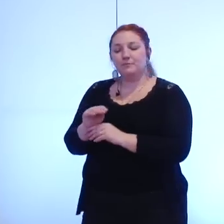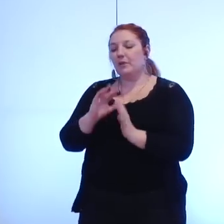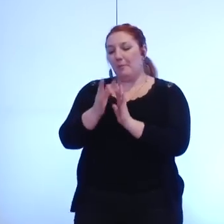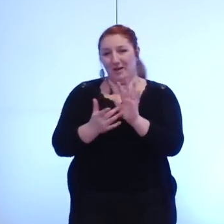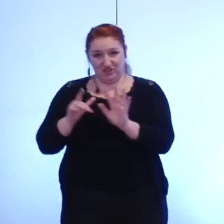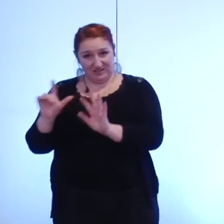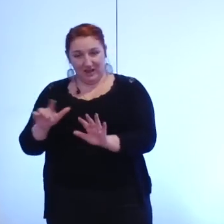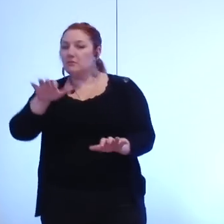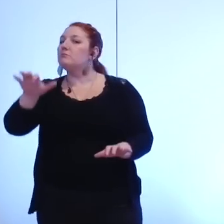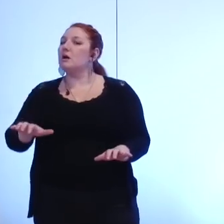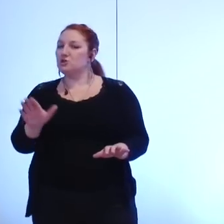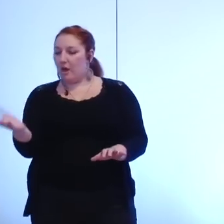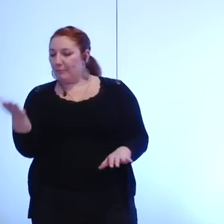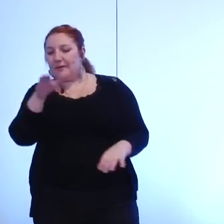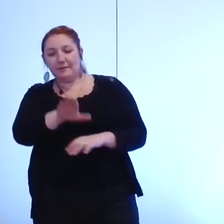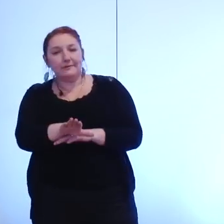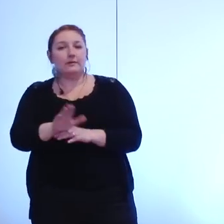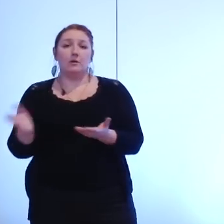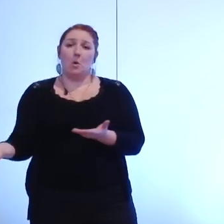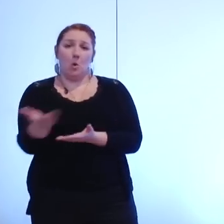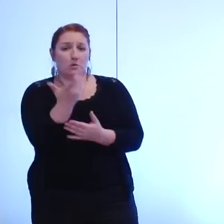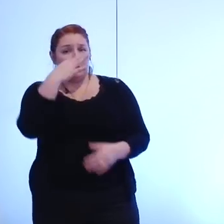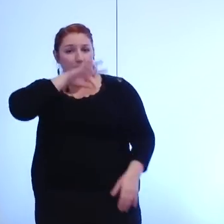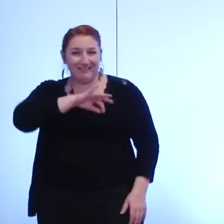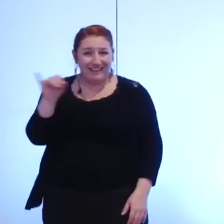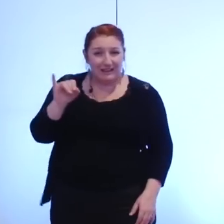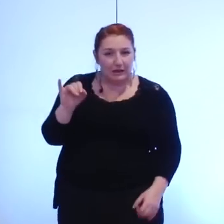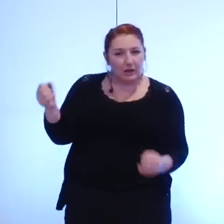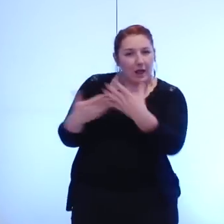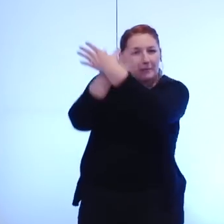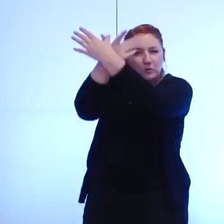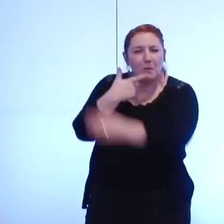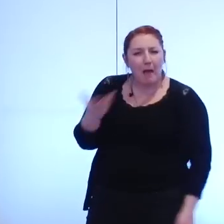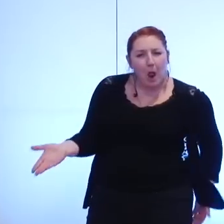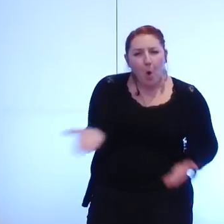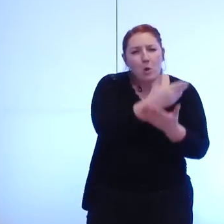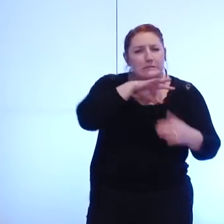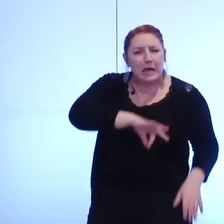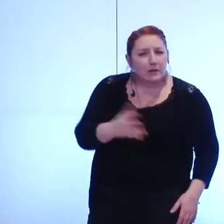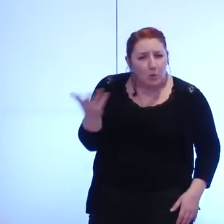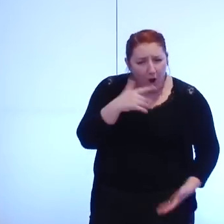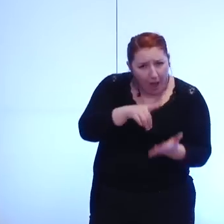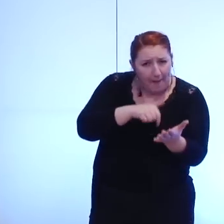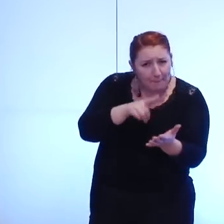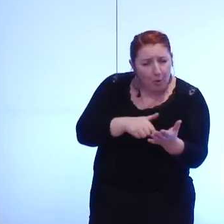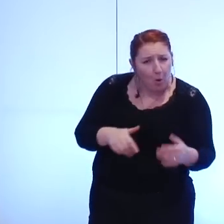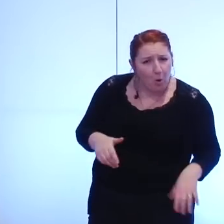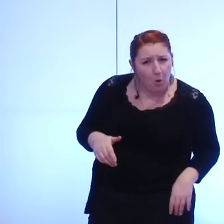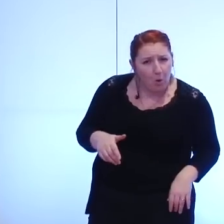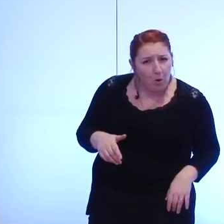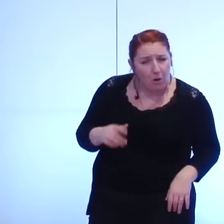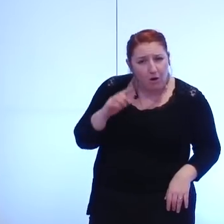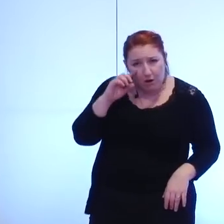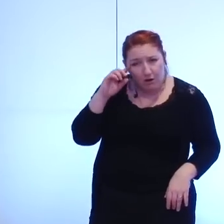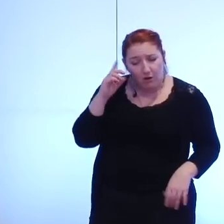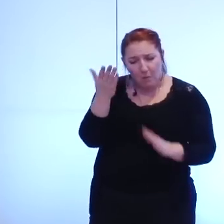l'ensemble des recettes est perçu par la métro mais de quelles recettes s'agit-il ? des impôts locaux qui vont rentrer dans les caisses